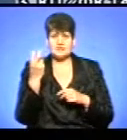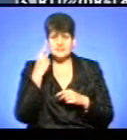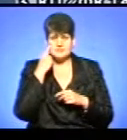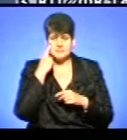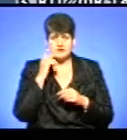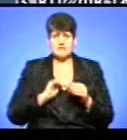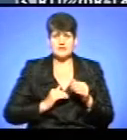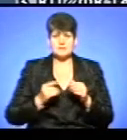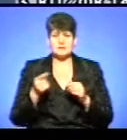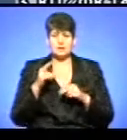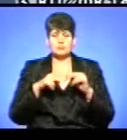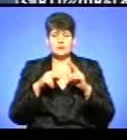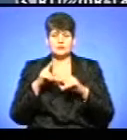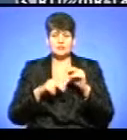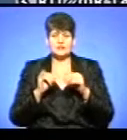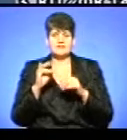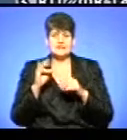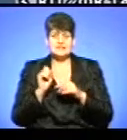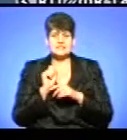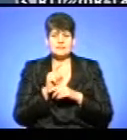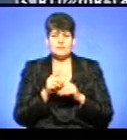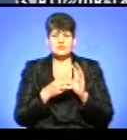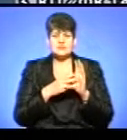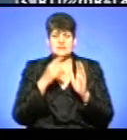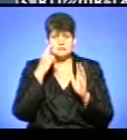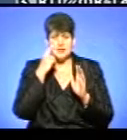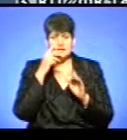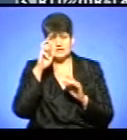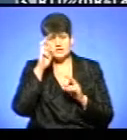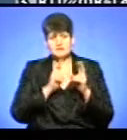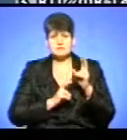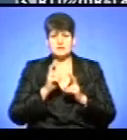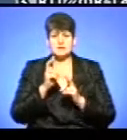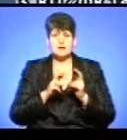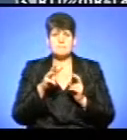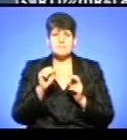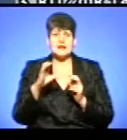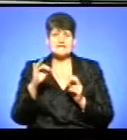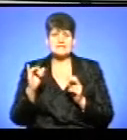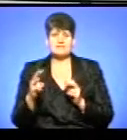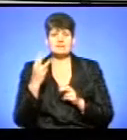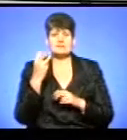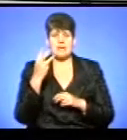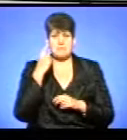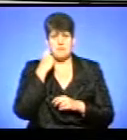фірма «Тернопільбудінвестзамовник» 8 балів і комунальне підприємство «Масив» – 3 бали.